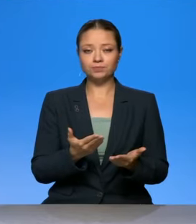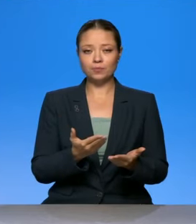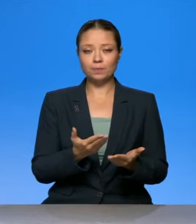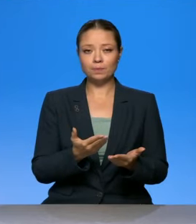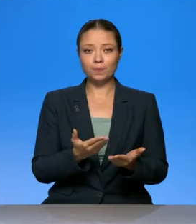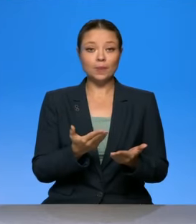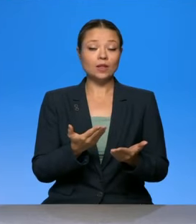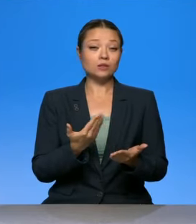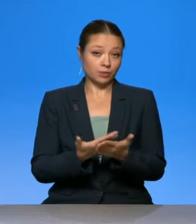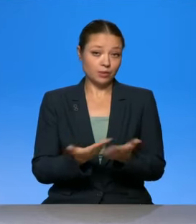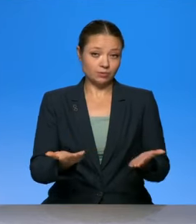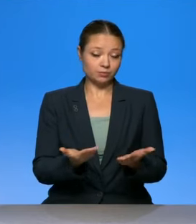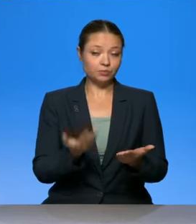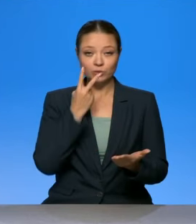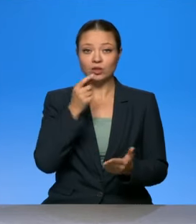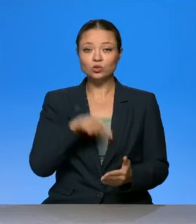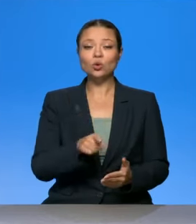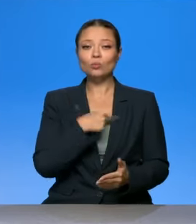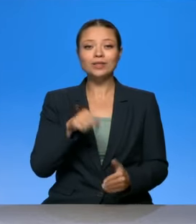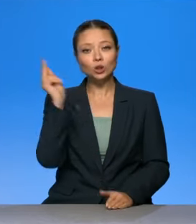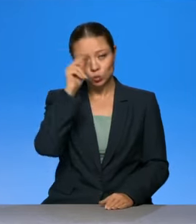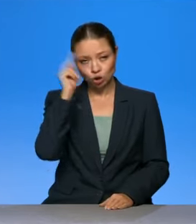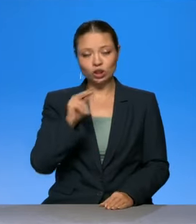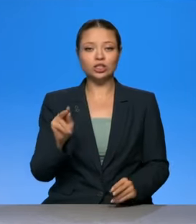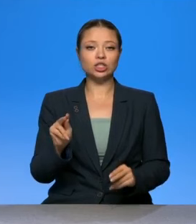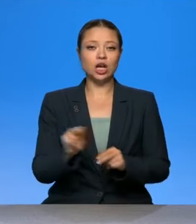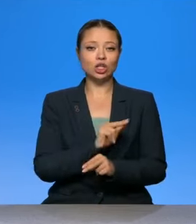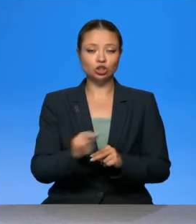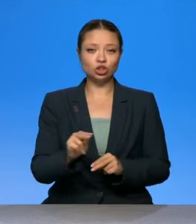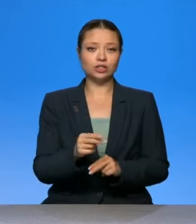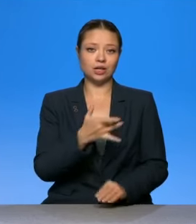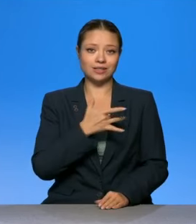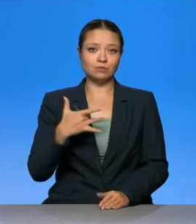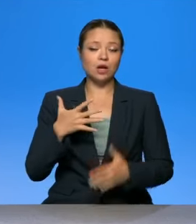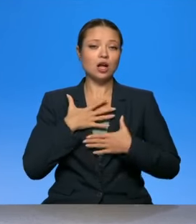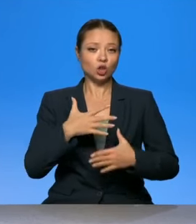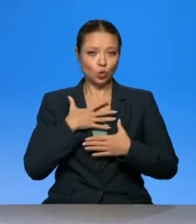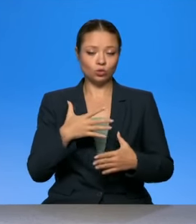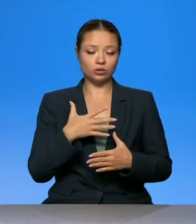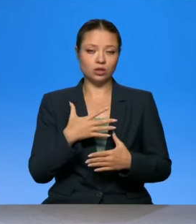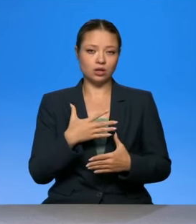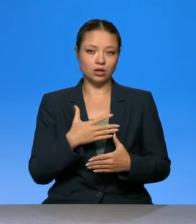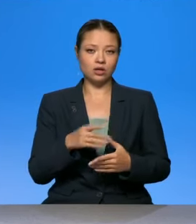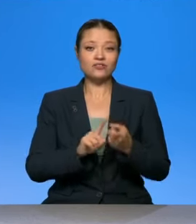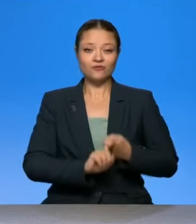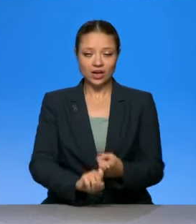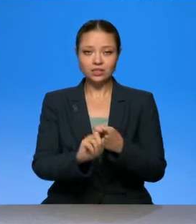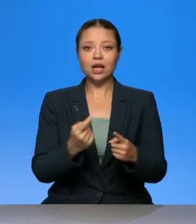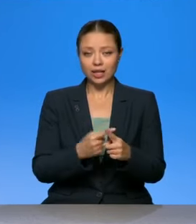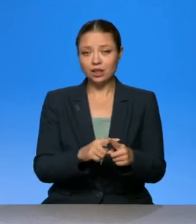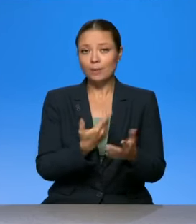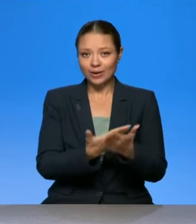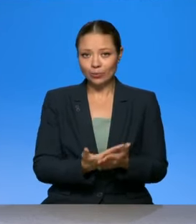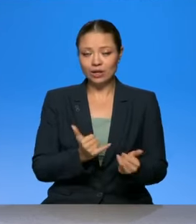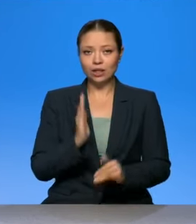мы научились лечить респираторные инфекции, самое тяжелое осложнение, это остается макет на будущее. Сейчас любой врач, сейчас как